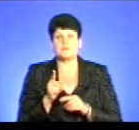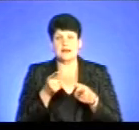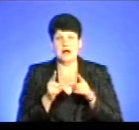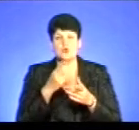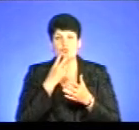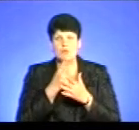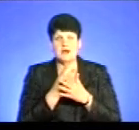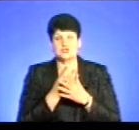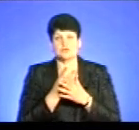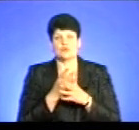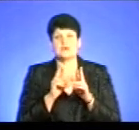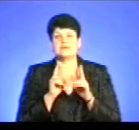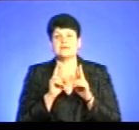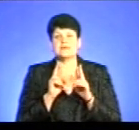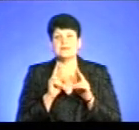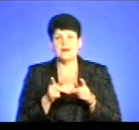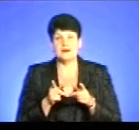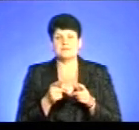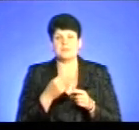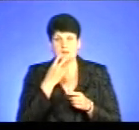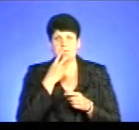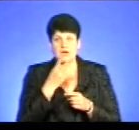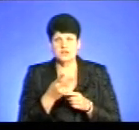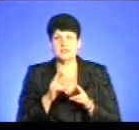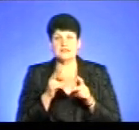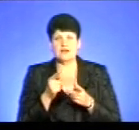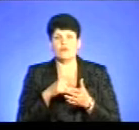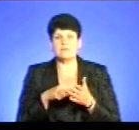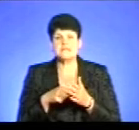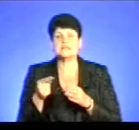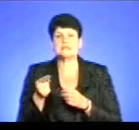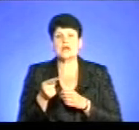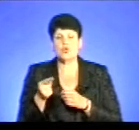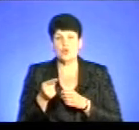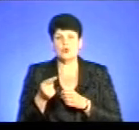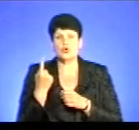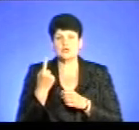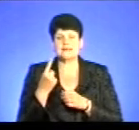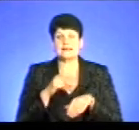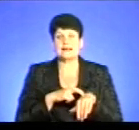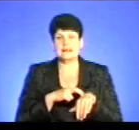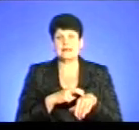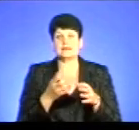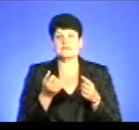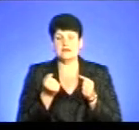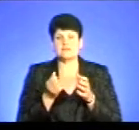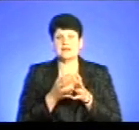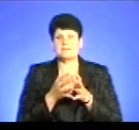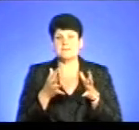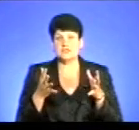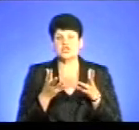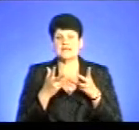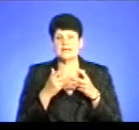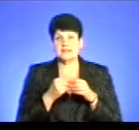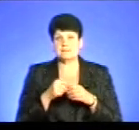картину, як, от ми бачили сьогодні, як в місті Тернополі один лікар, який набрав найбільшу кількість